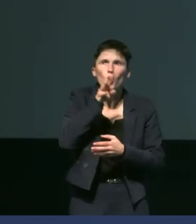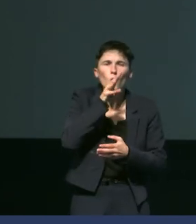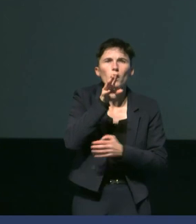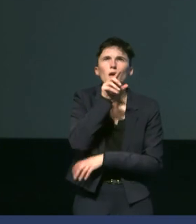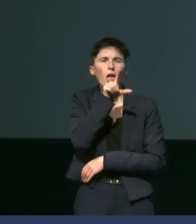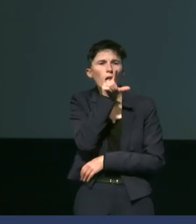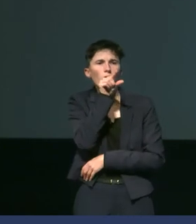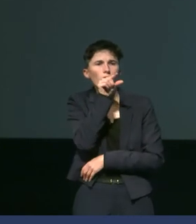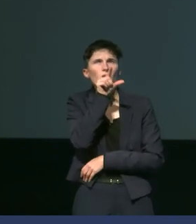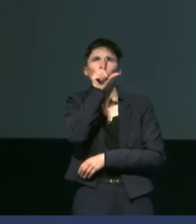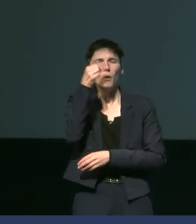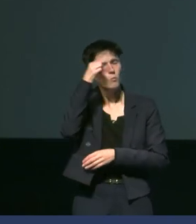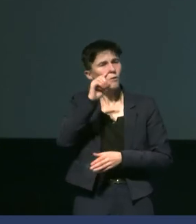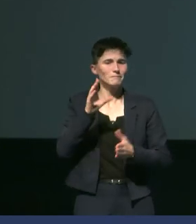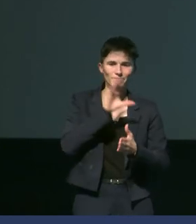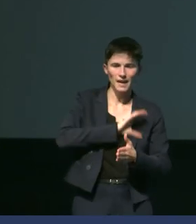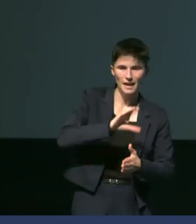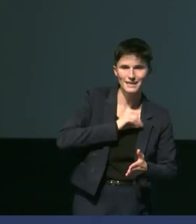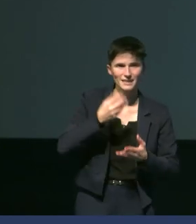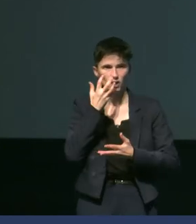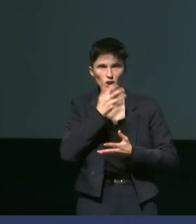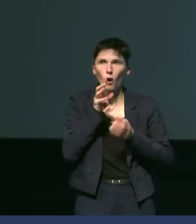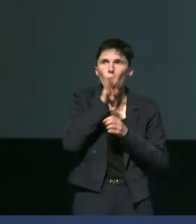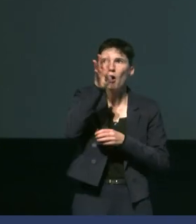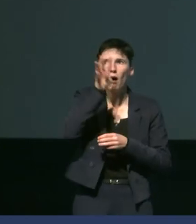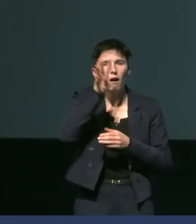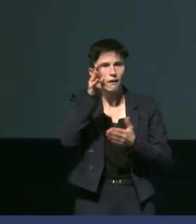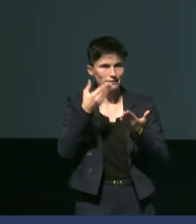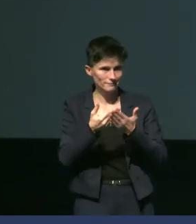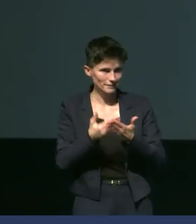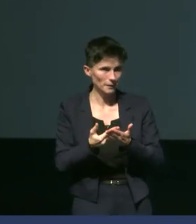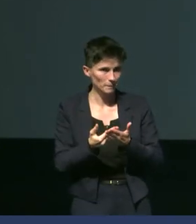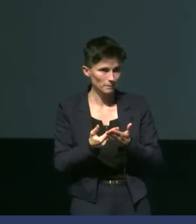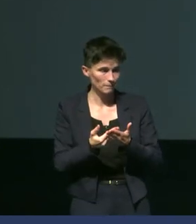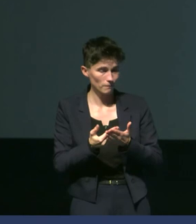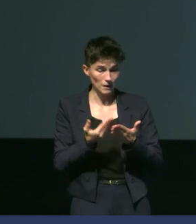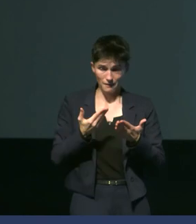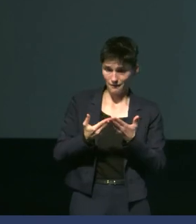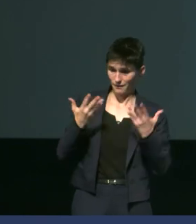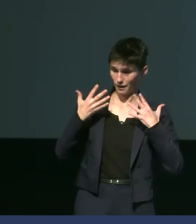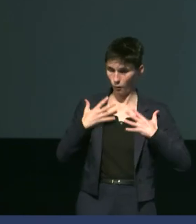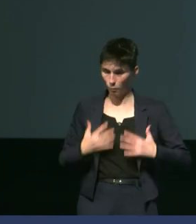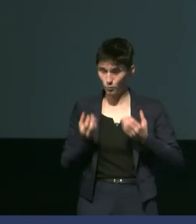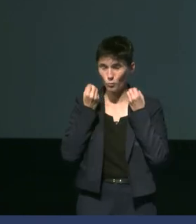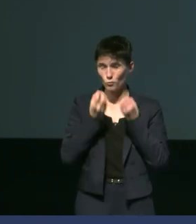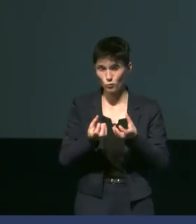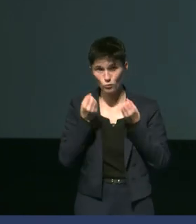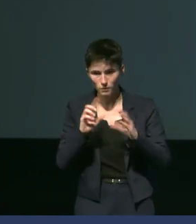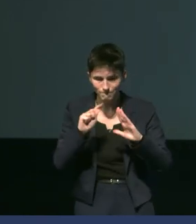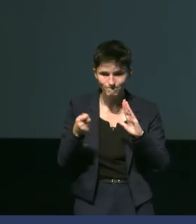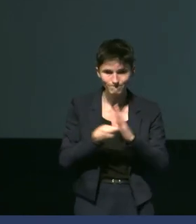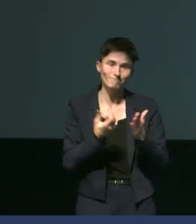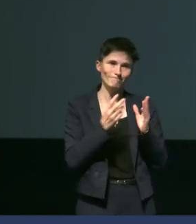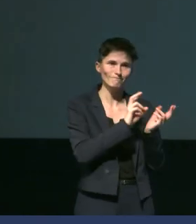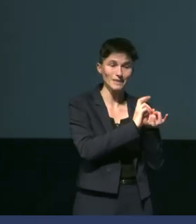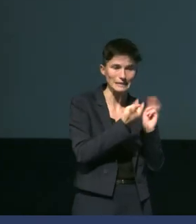'ouvrir le bec pour essayer de dissiper plus de chaleur par évaporation. Ça, c'est un comportement qui est de plus en plus fréquent durant les saisons de reproduction